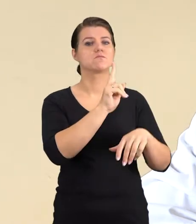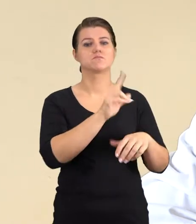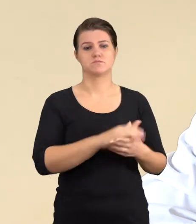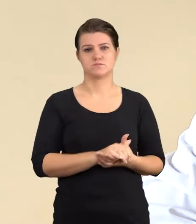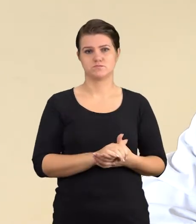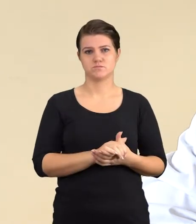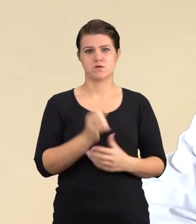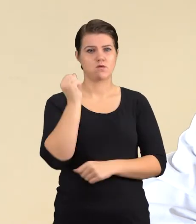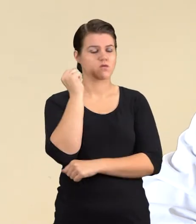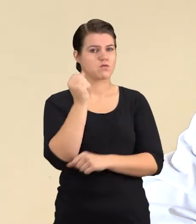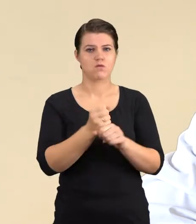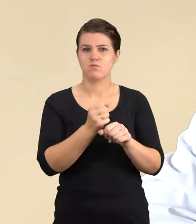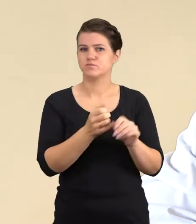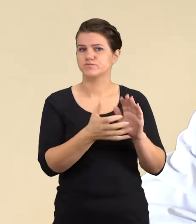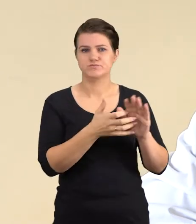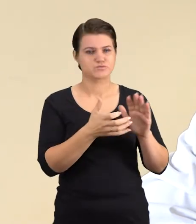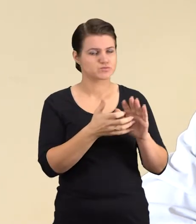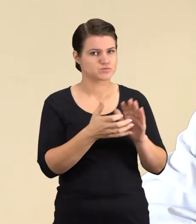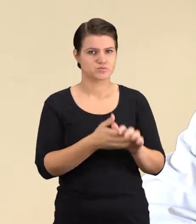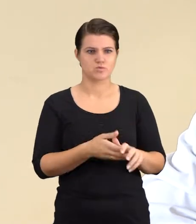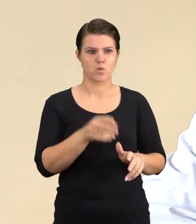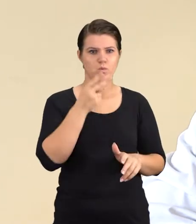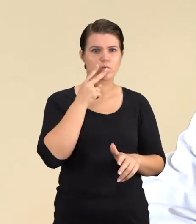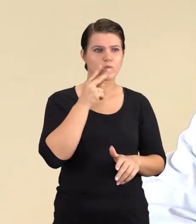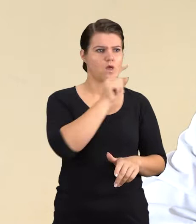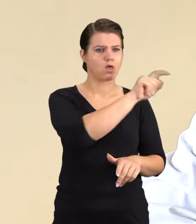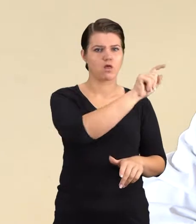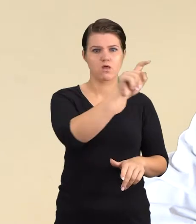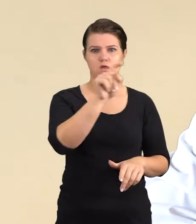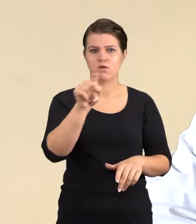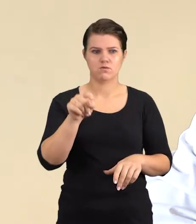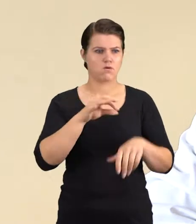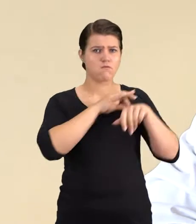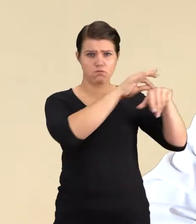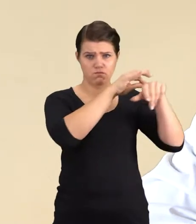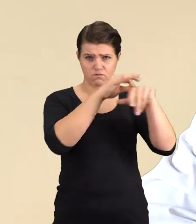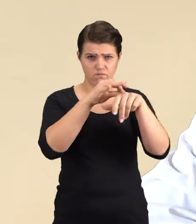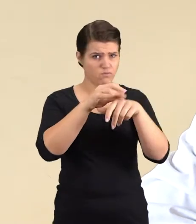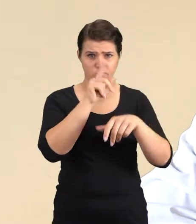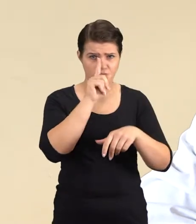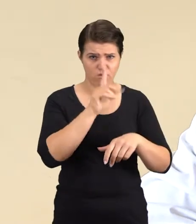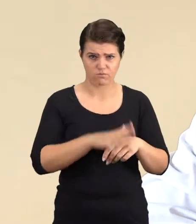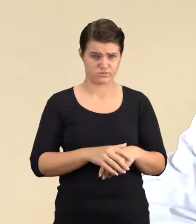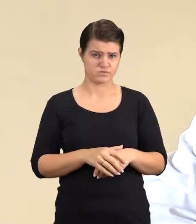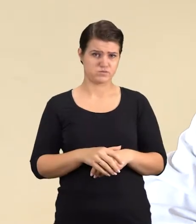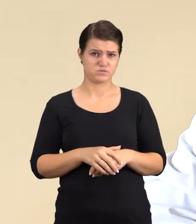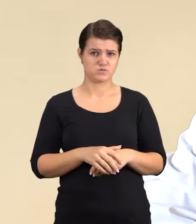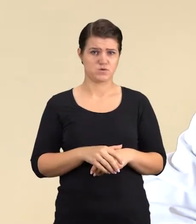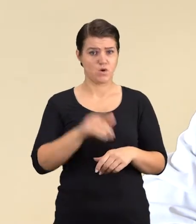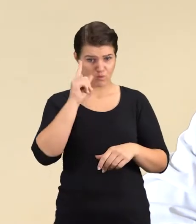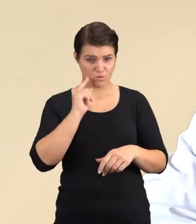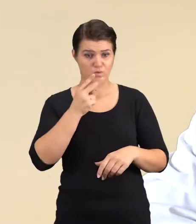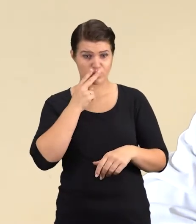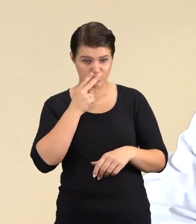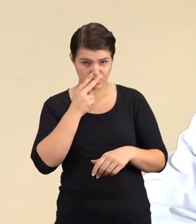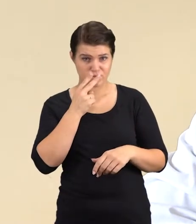Turi būti personalas. Gerai, dabar aš noriu rūkyti, paskui Jonas norės, paskui Petras norės. Tai kiek turi būti